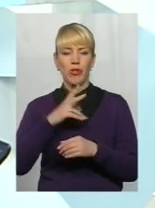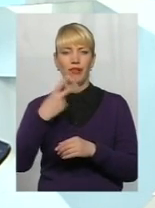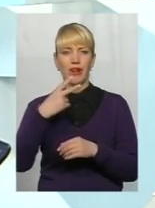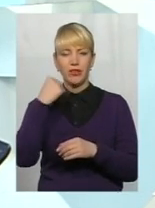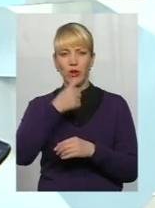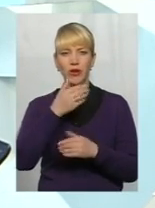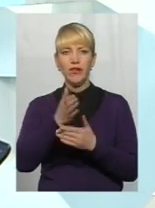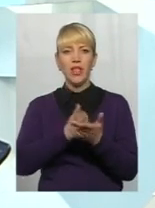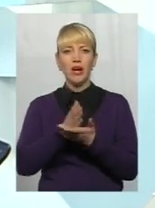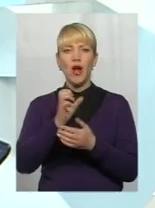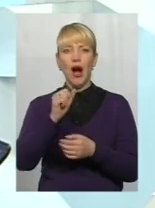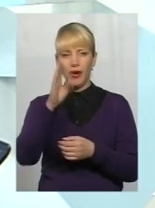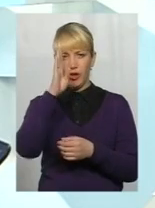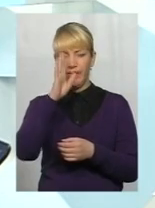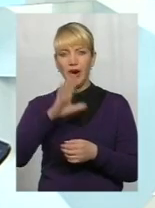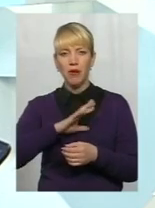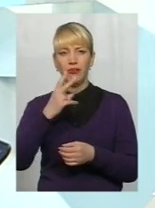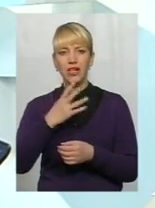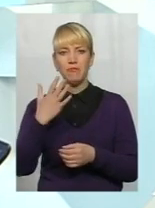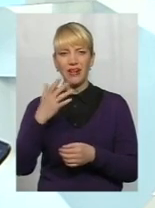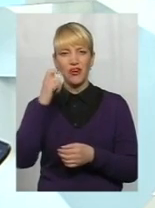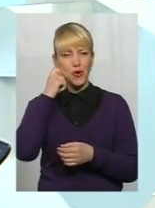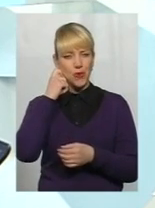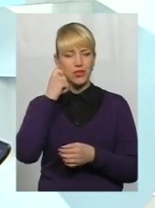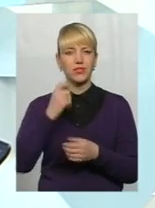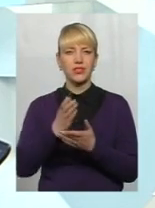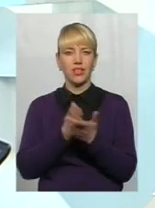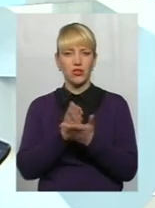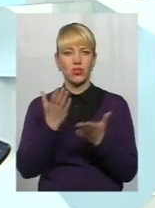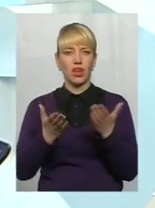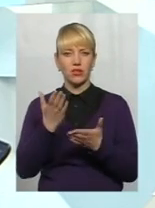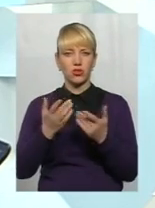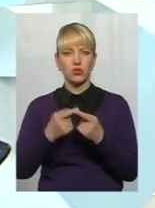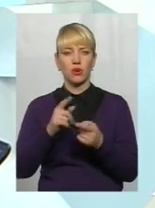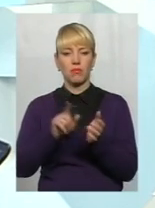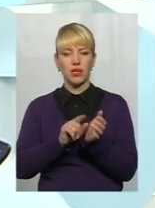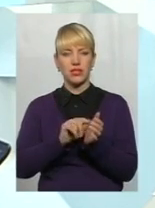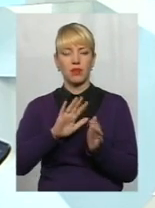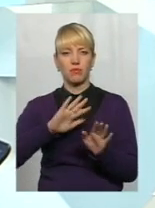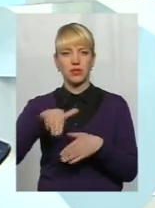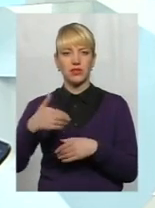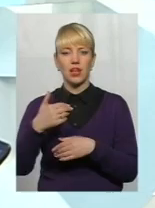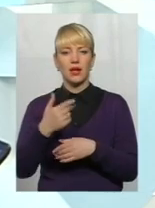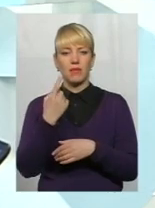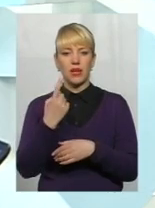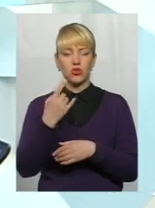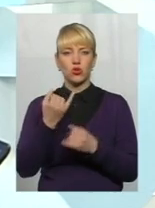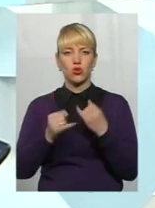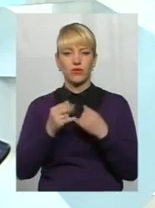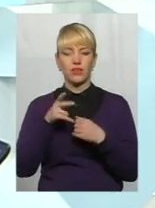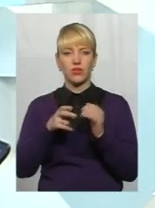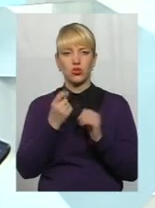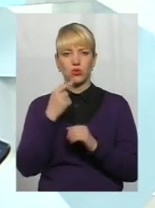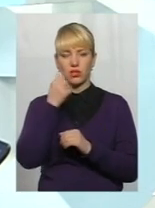стажу, а чоловіка – 25 років страхового стажу. Якщо пенсія призначена після 1 жовтня 2011 року,